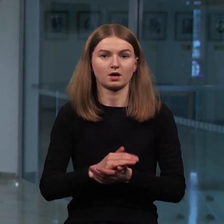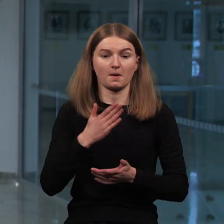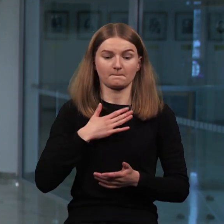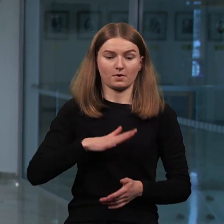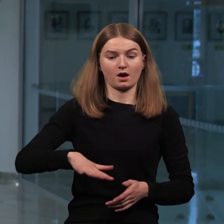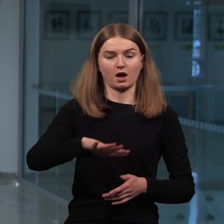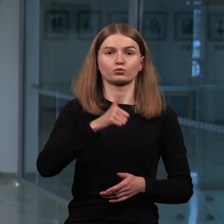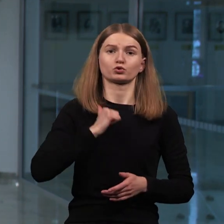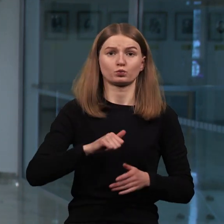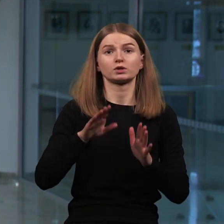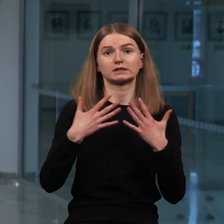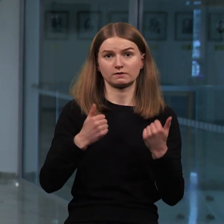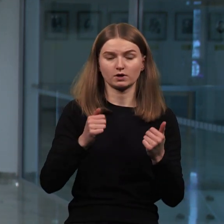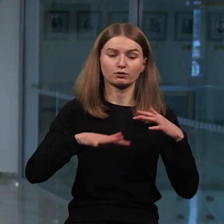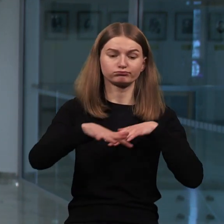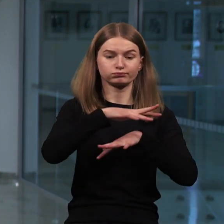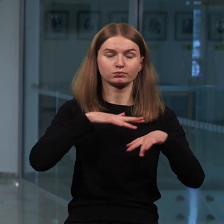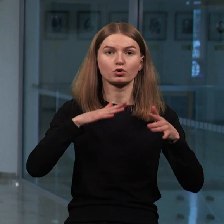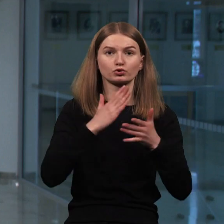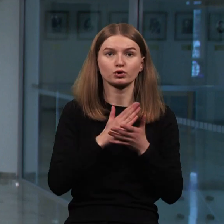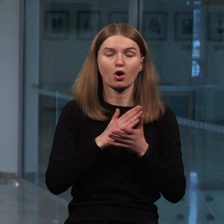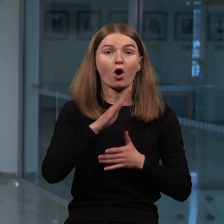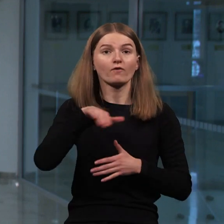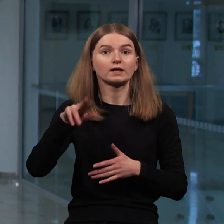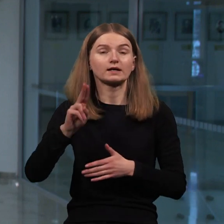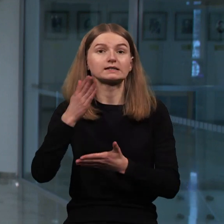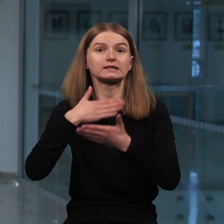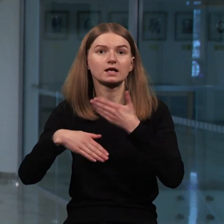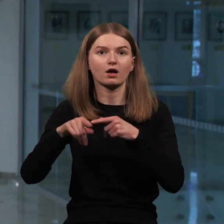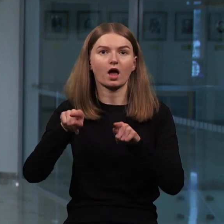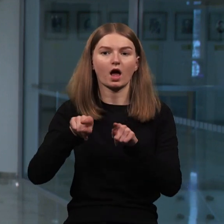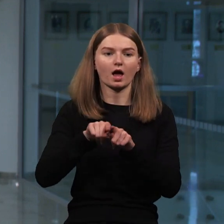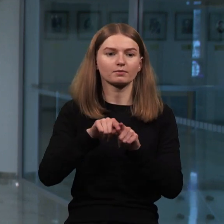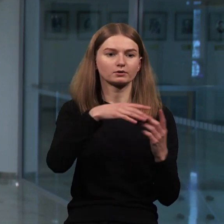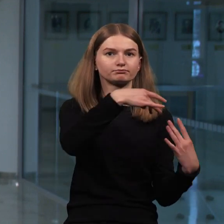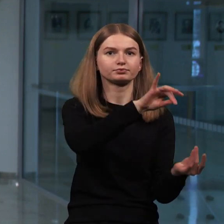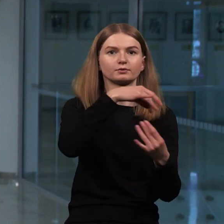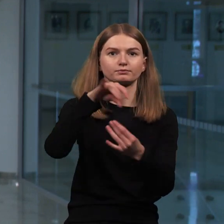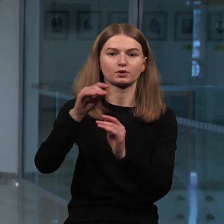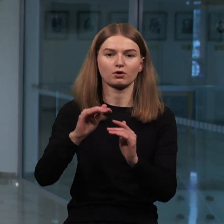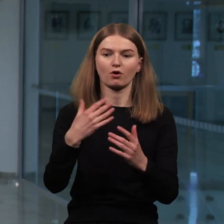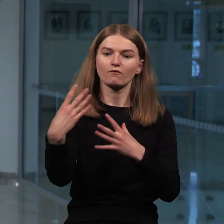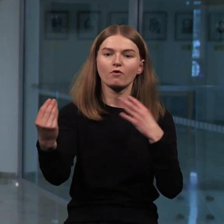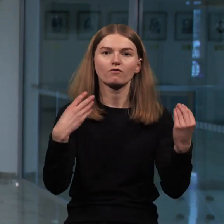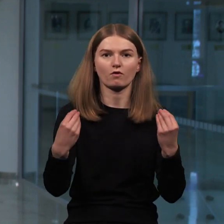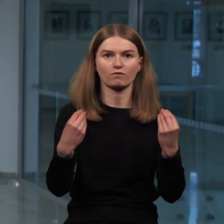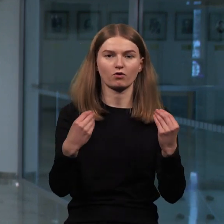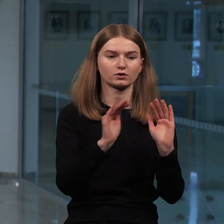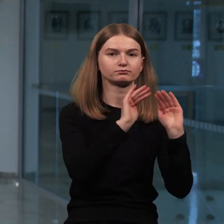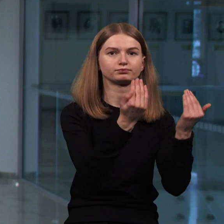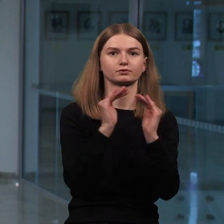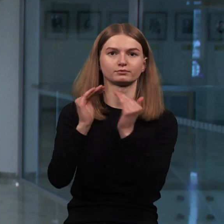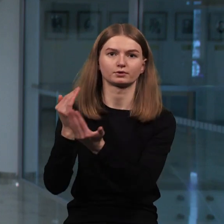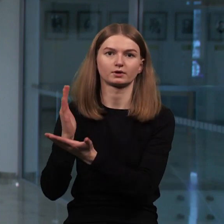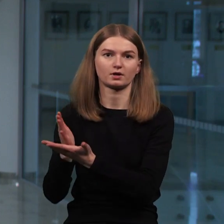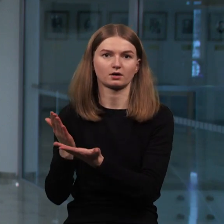žmonės be negalios, o vaikai su negale atsidurė specialiuosiuose, jiems specialiai sukurtuose aplinkose. Realiai tai